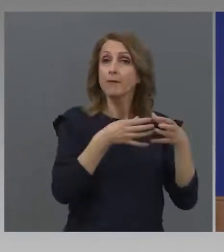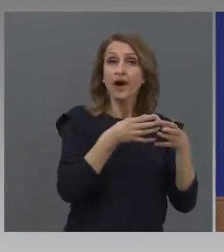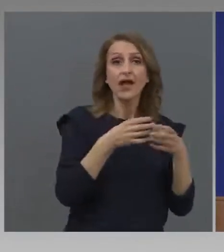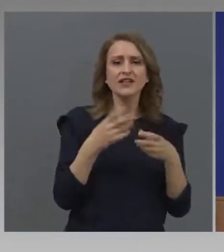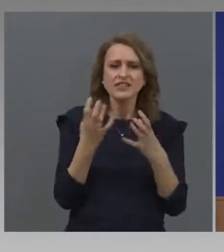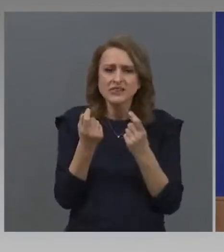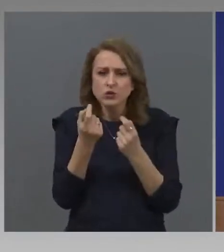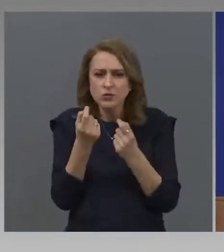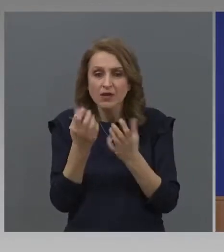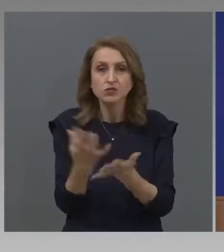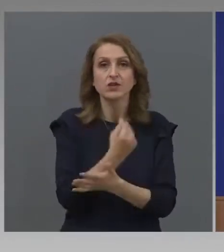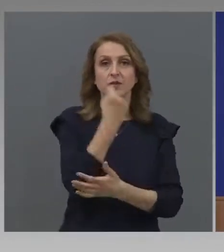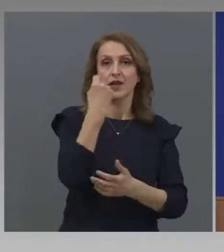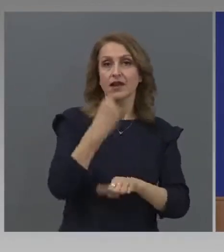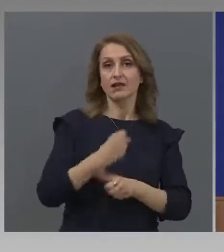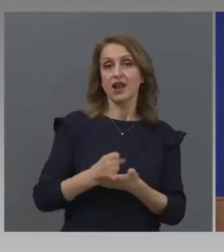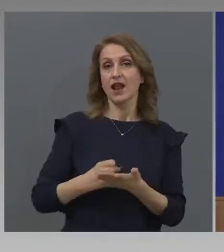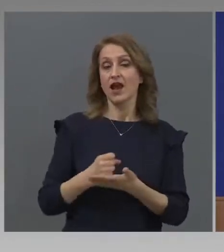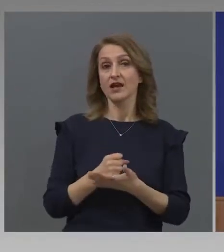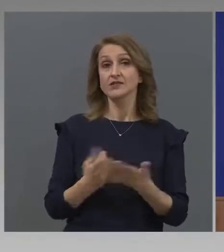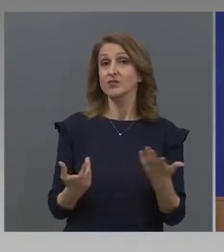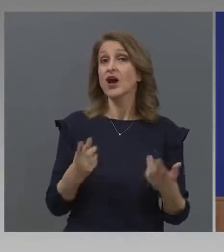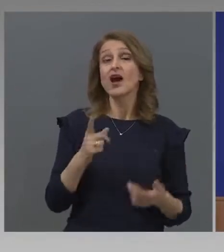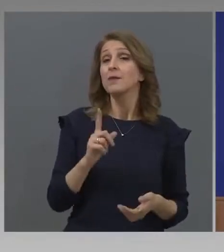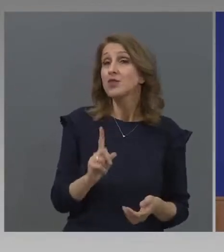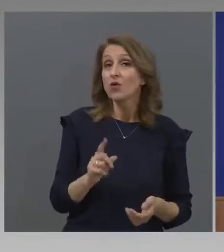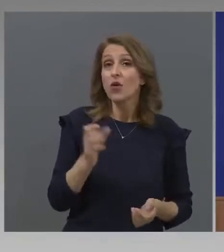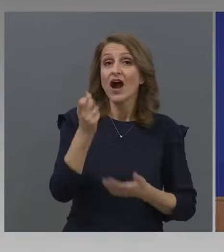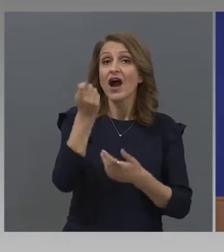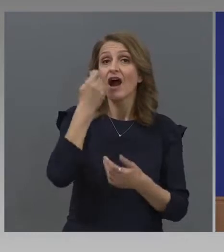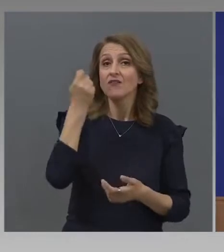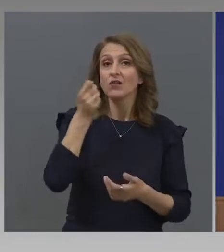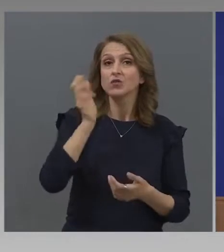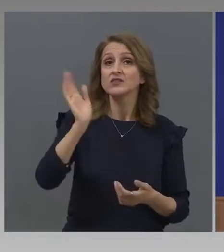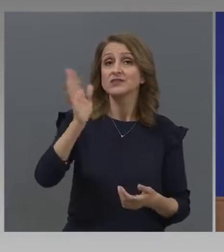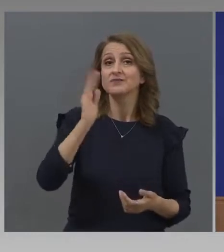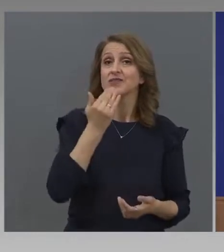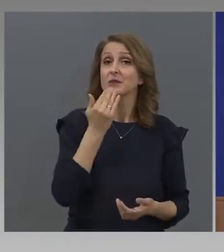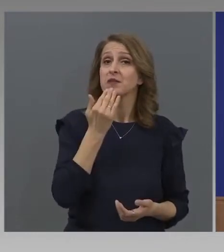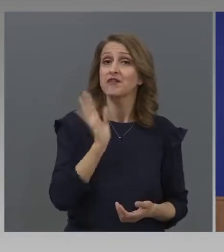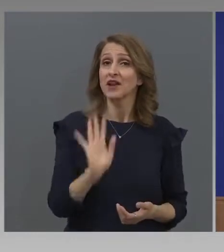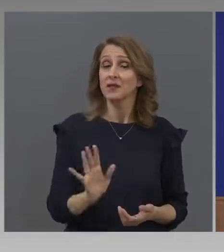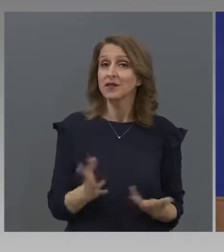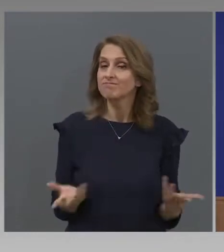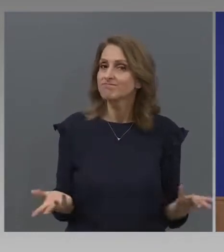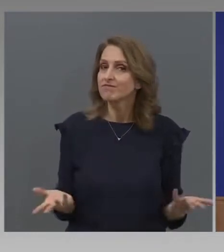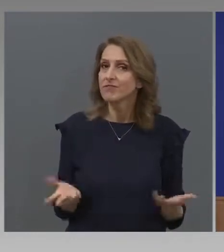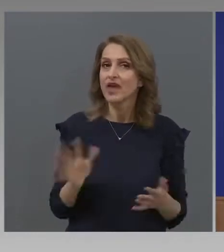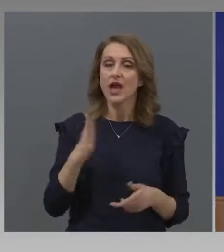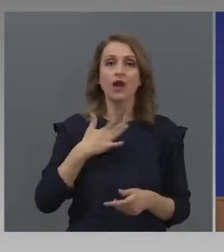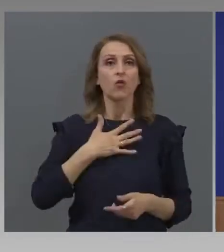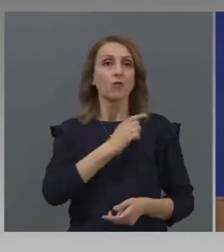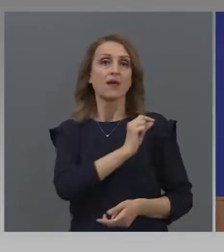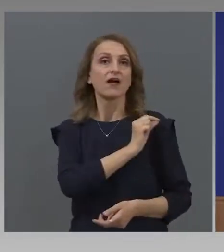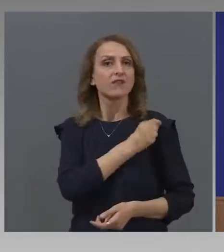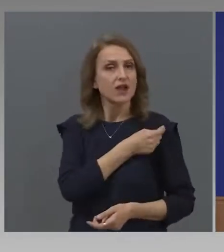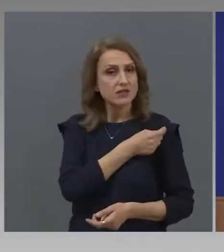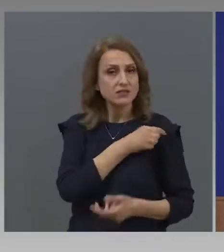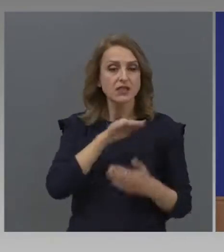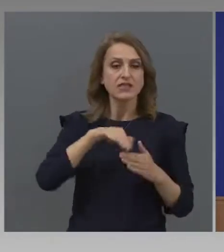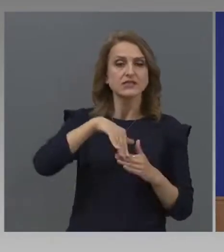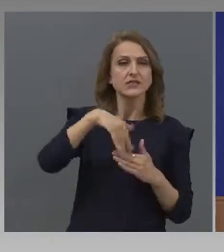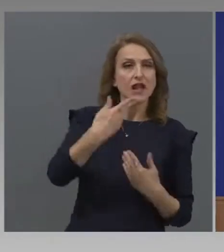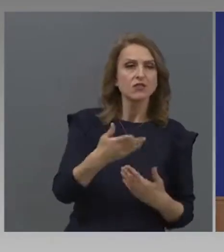близко, според нея. Но август е август. И ако има вакцини, ако може сте това, да сме подготвени,